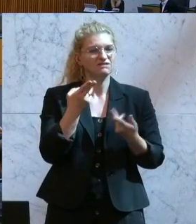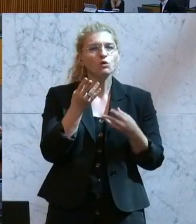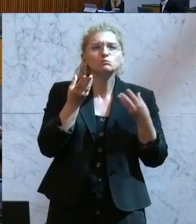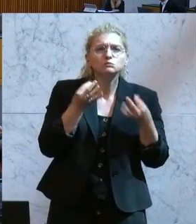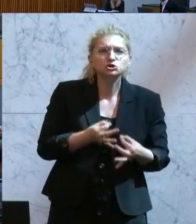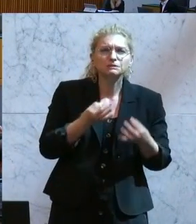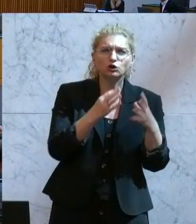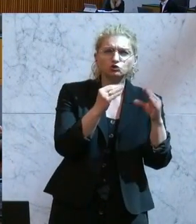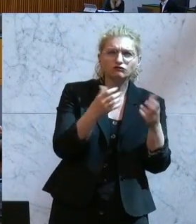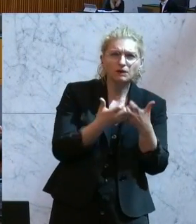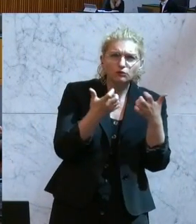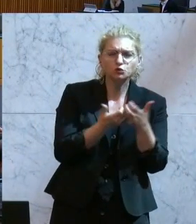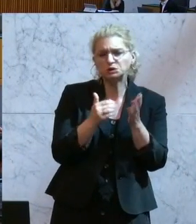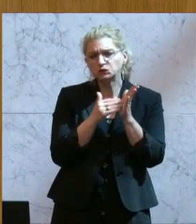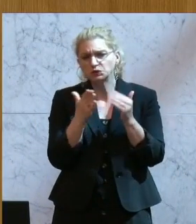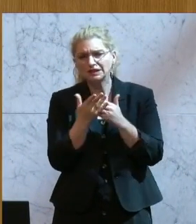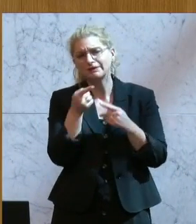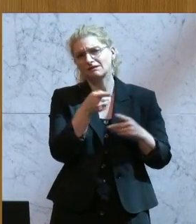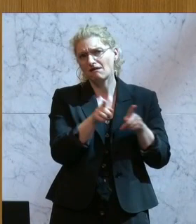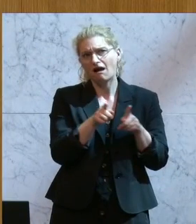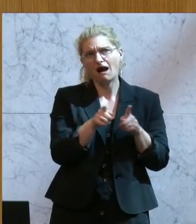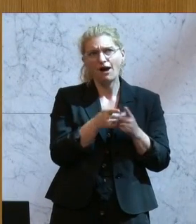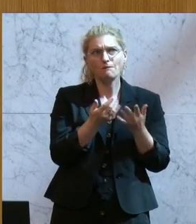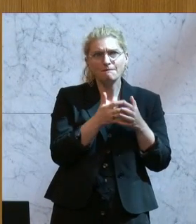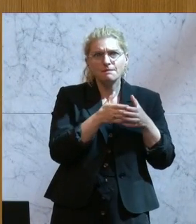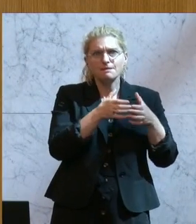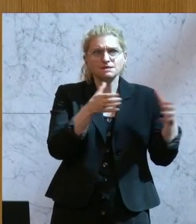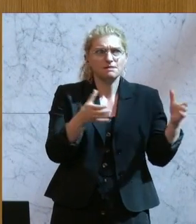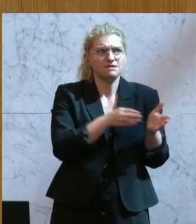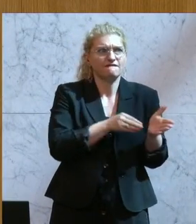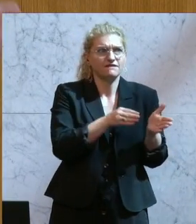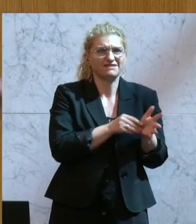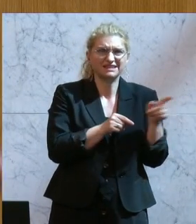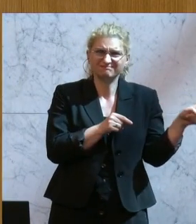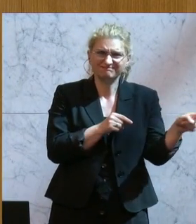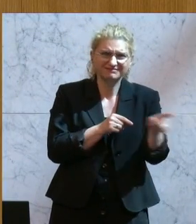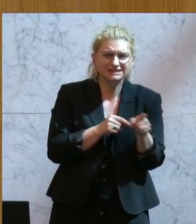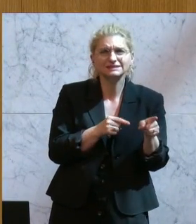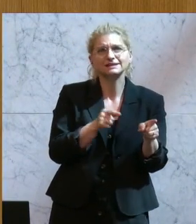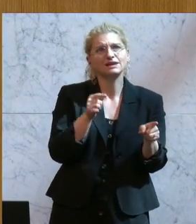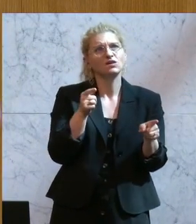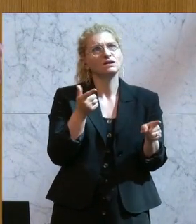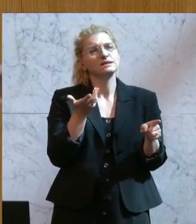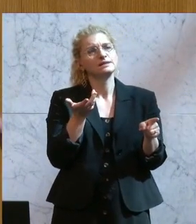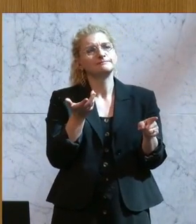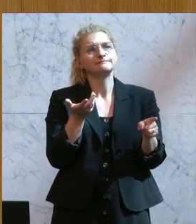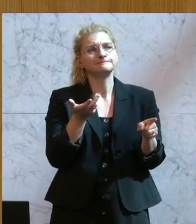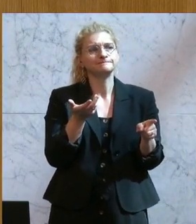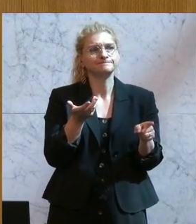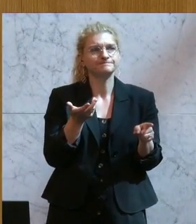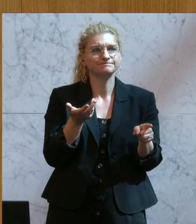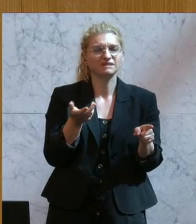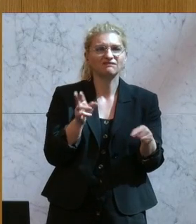Softwareprodukte natürlich auch hier vermehrt und stark im Einsatz sind, die, wenn sie eben durch